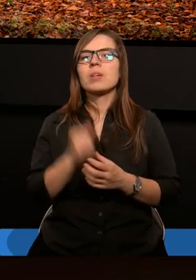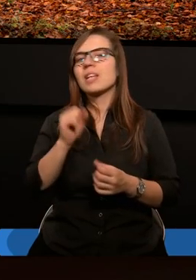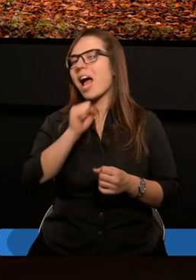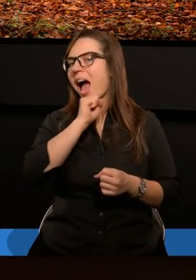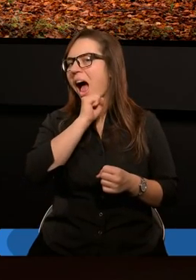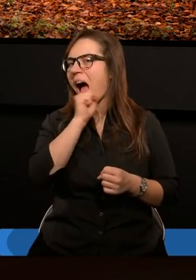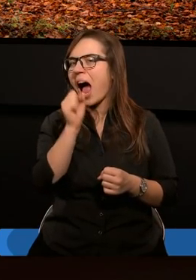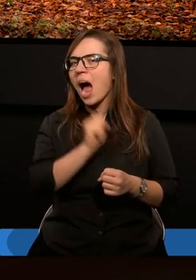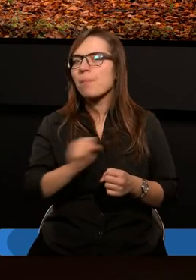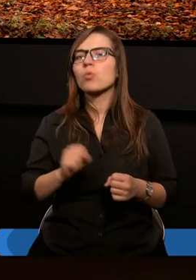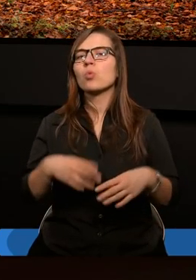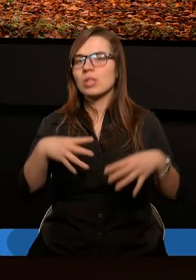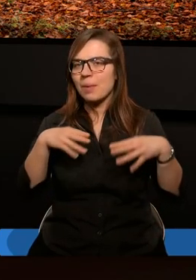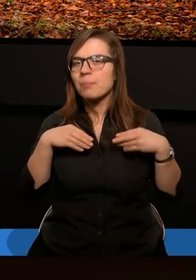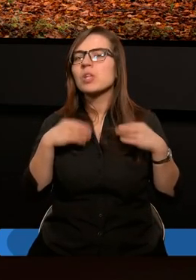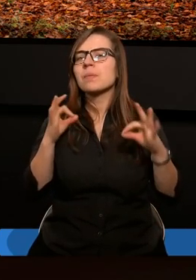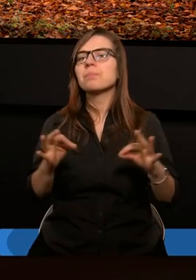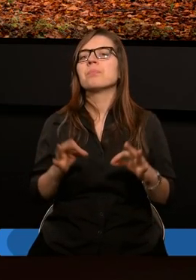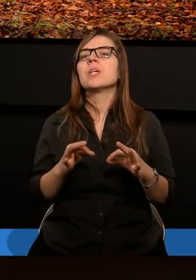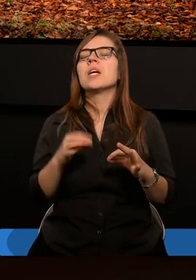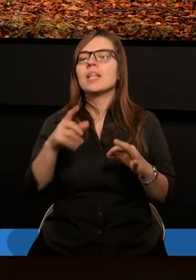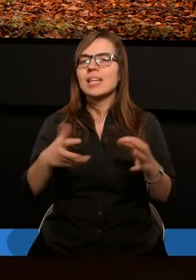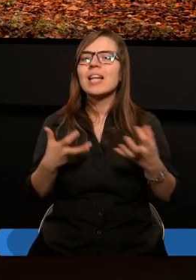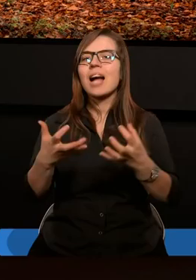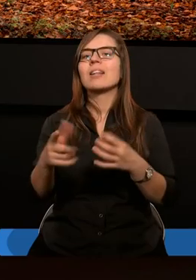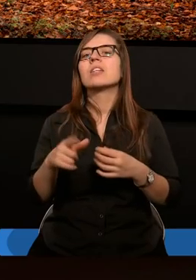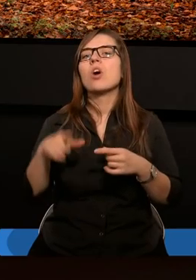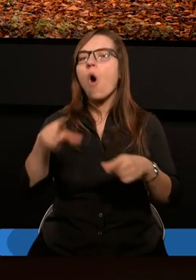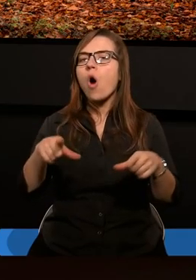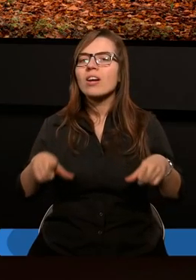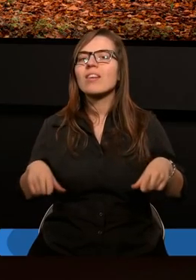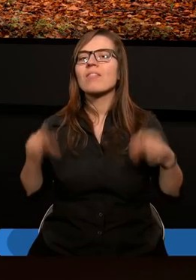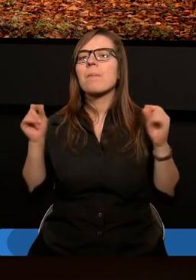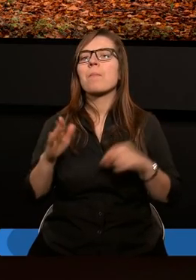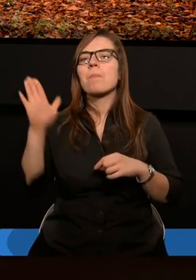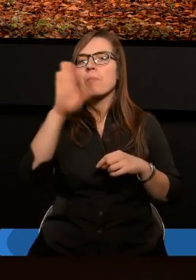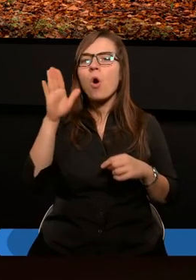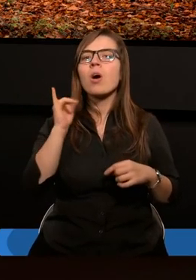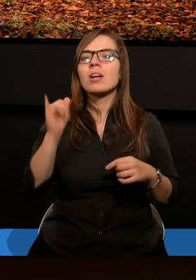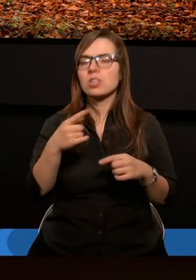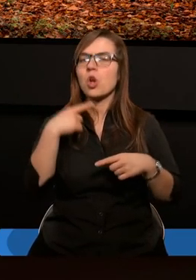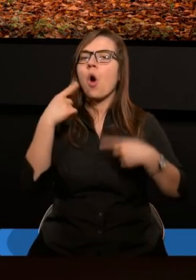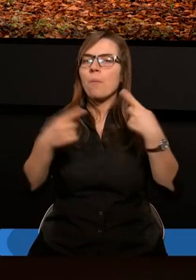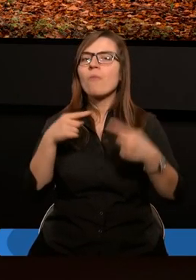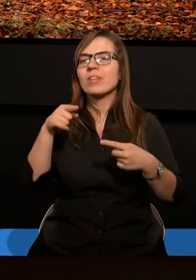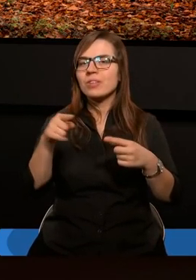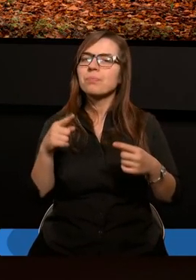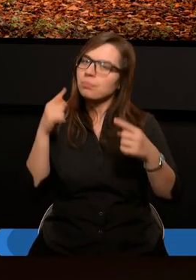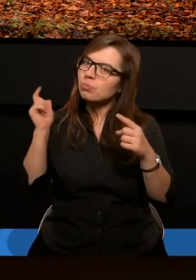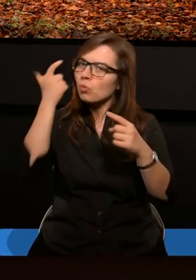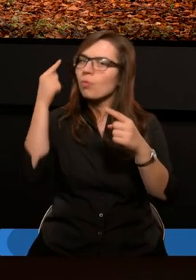Byli absolutnie przyjęci, prawda? Byli wybrani w tym sensie, że to oni wybrali Boga i się za Nim opowiedzieli.